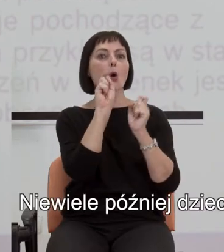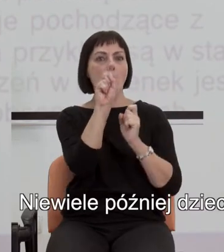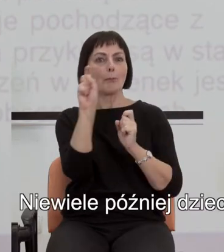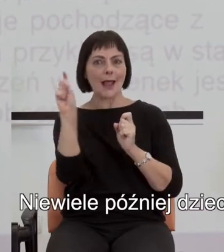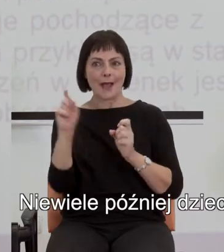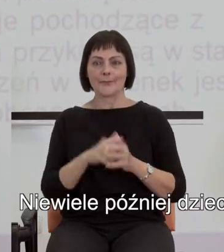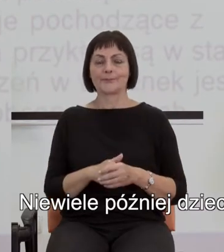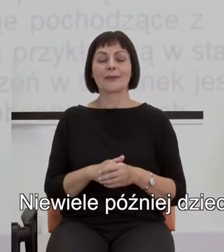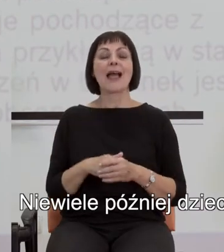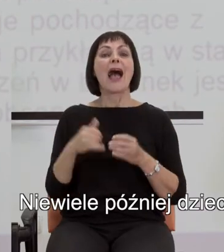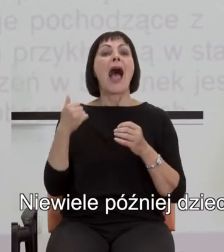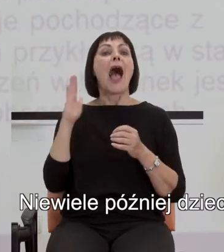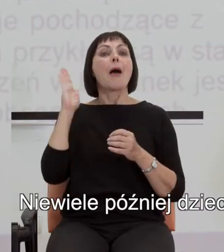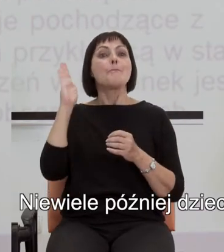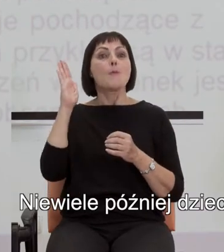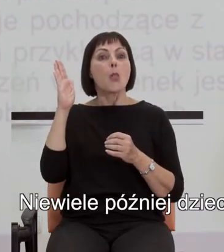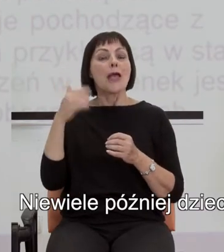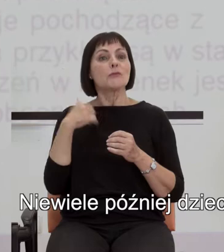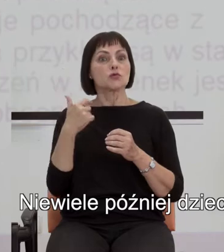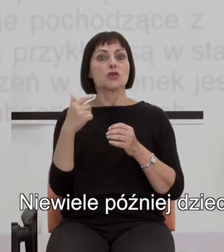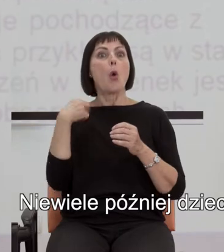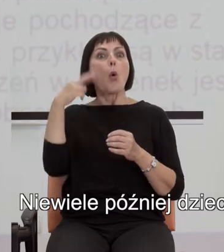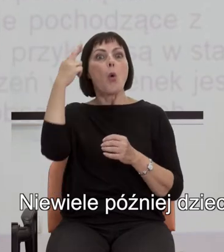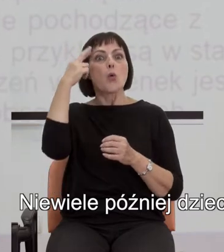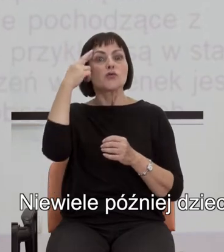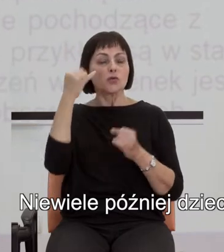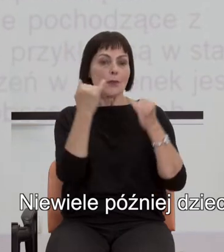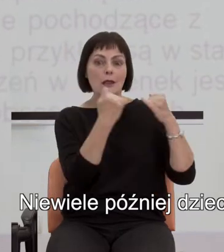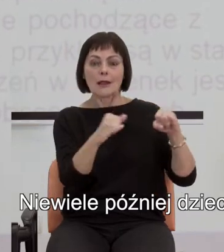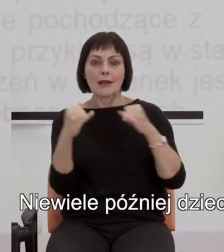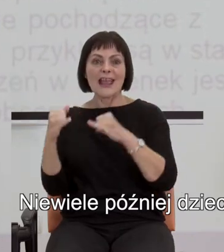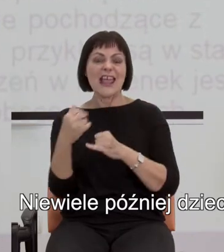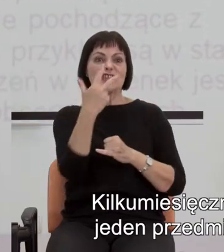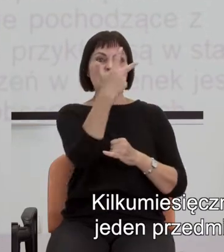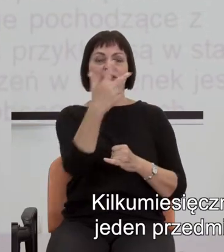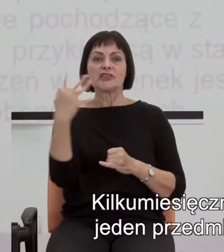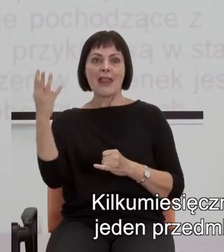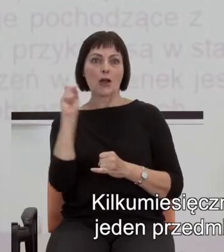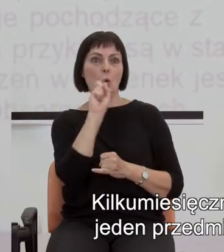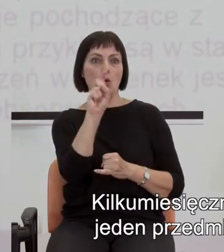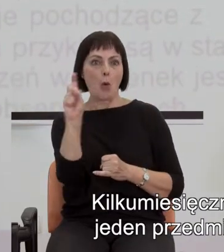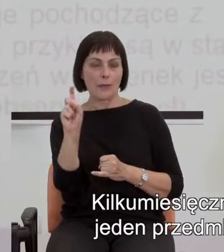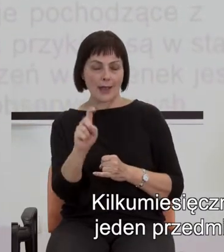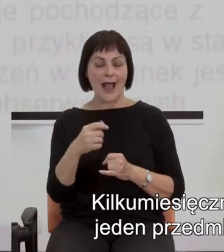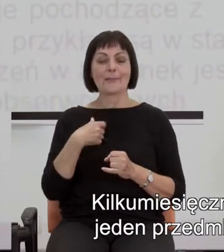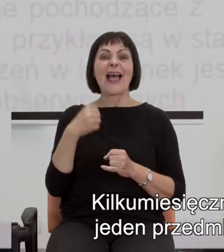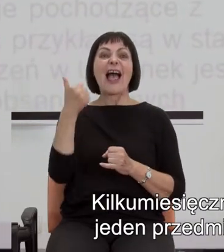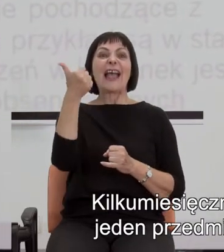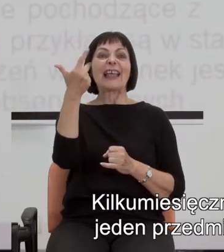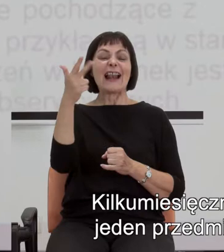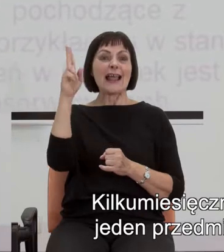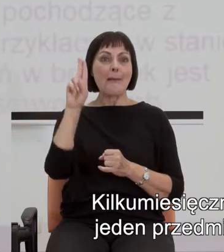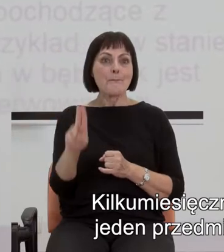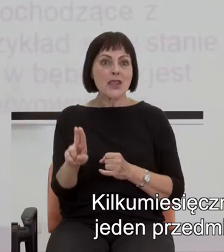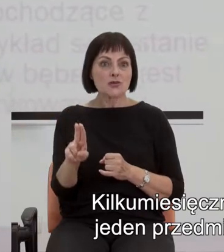później dzieci zdolne są do rozróżniania już trzech i czterech kropek. Kilkumiesięczne dzieci